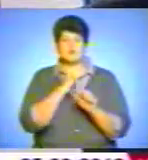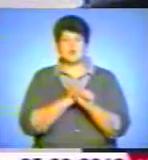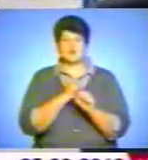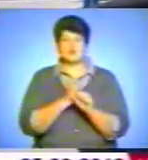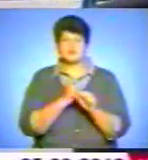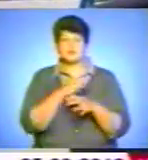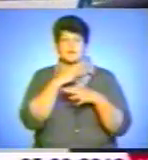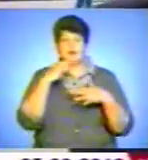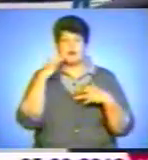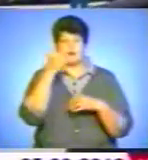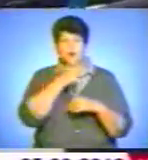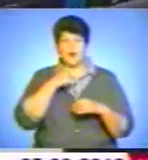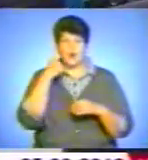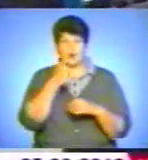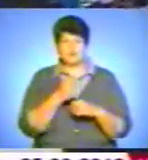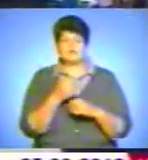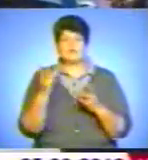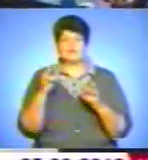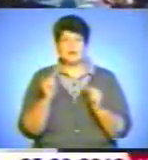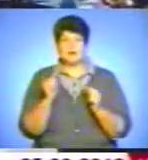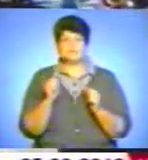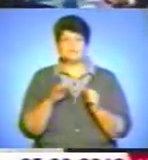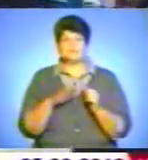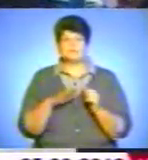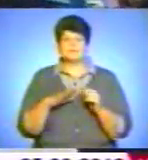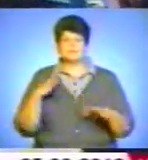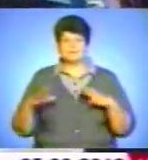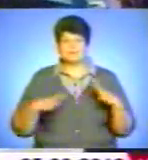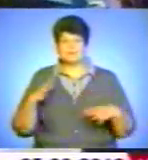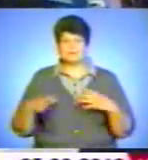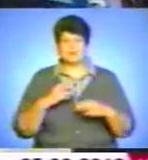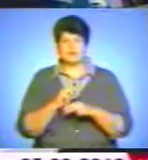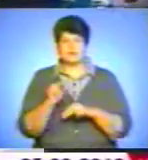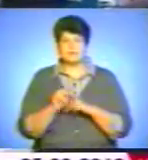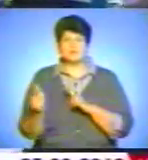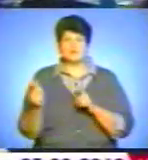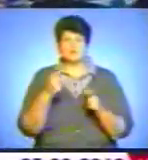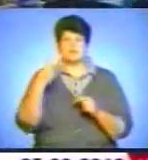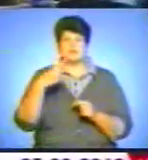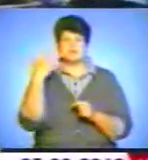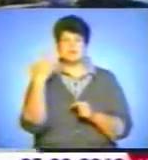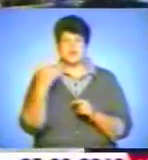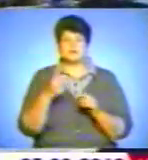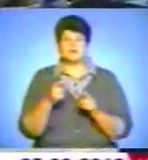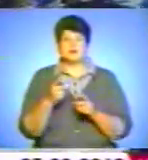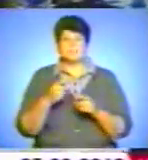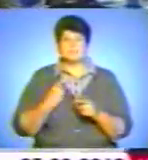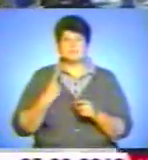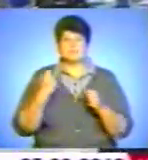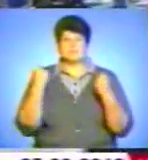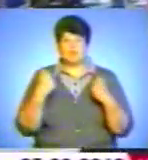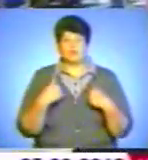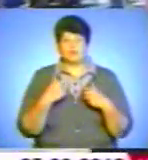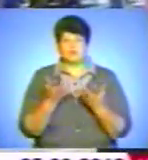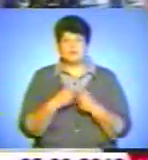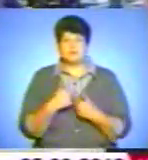багато років на тренерській Ниві, він підготував близько 25 майстрів спорту, в тому числі і мене.